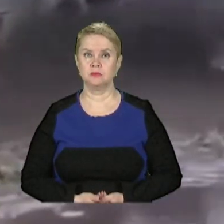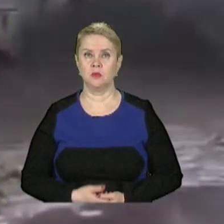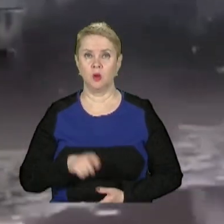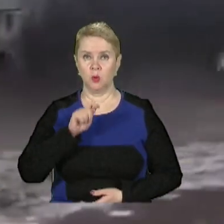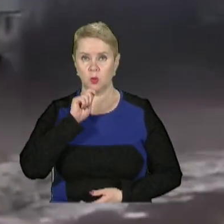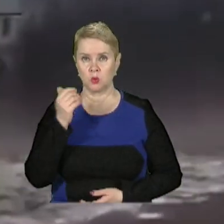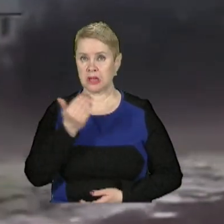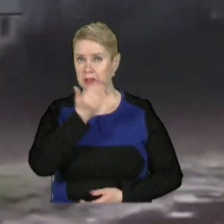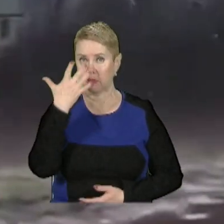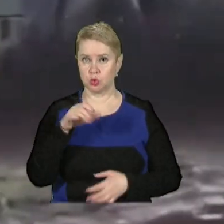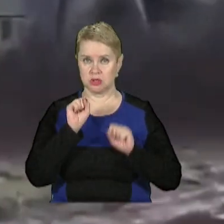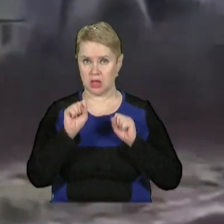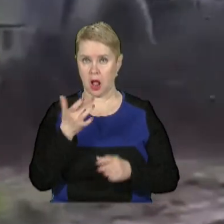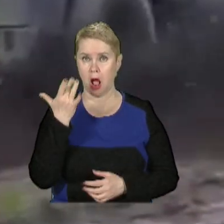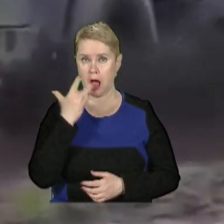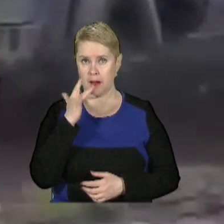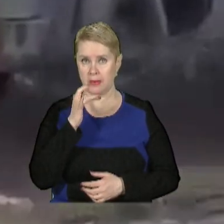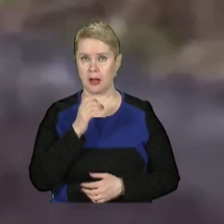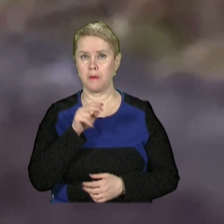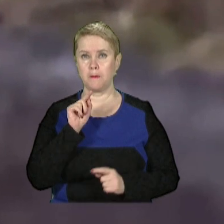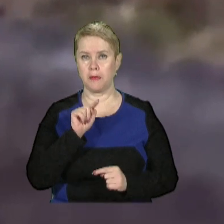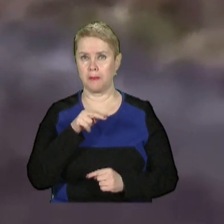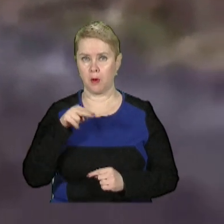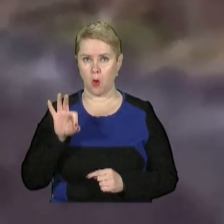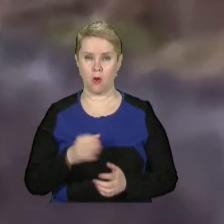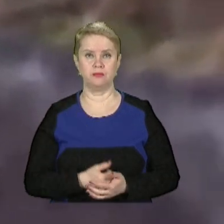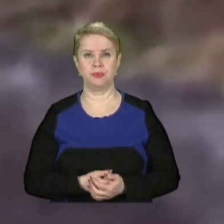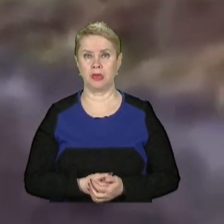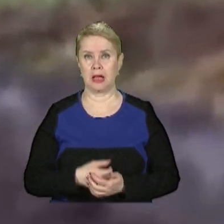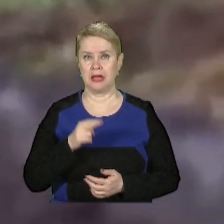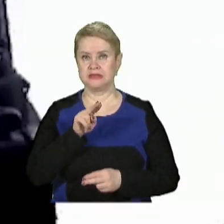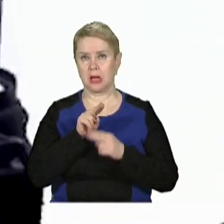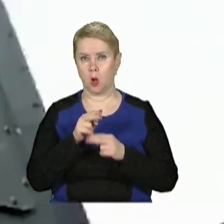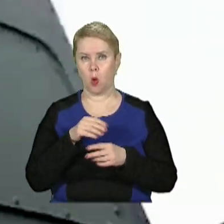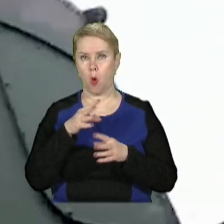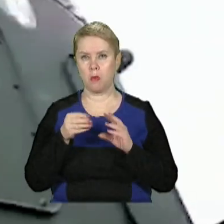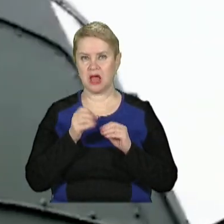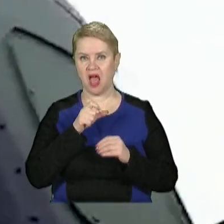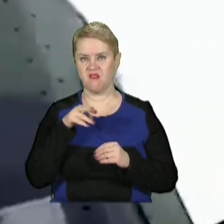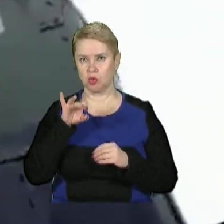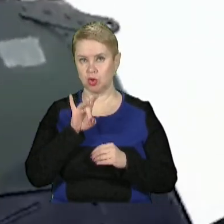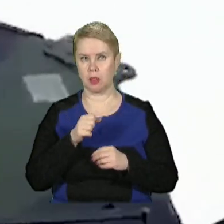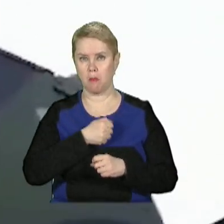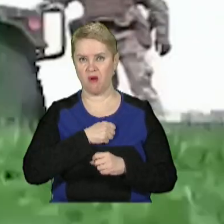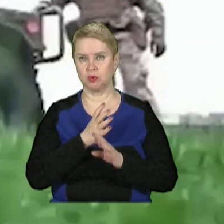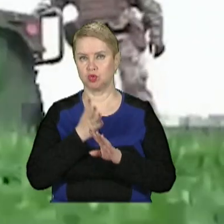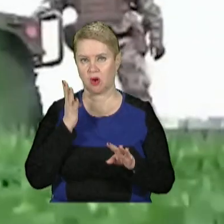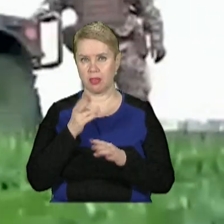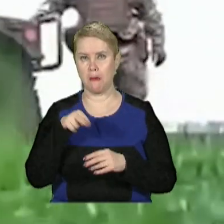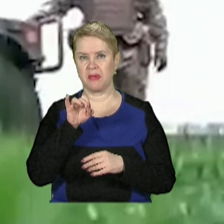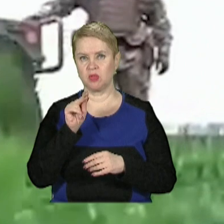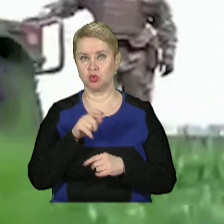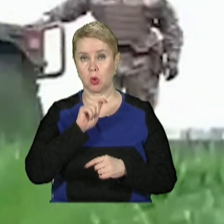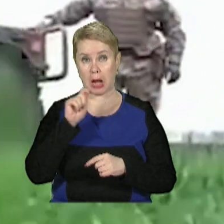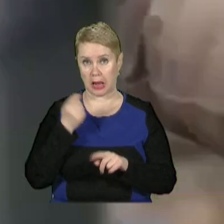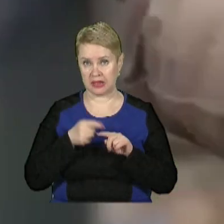Українське небо вже захищають американські системи протиповітряної оборони. Зенітно-ракетні комплекси «Евенджер» на бойовому чергуванні на півночі